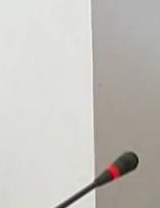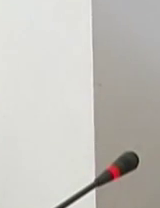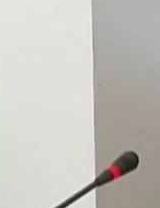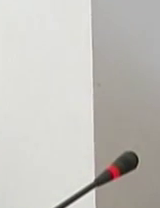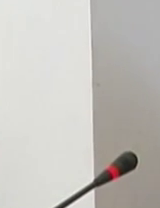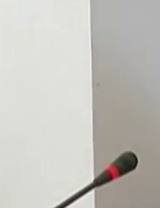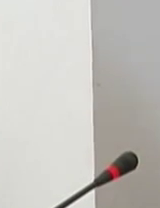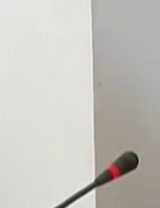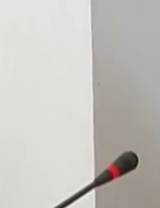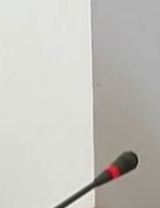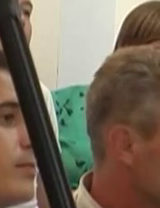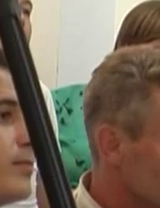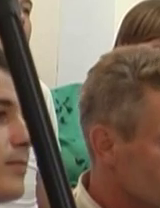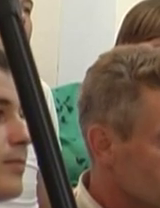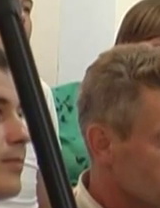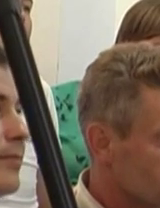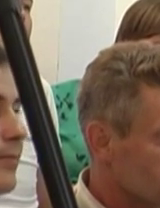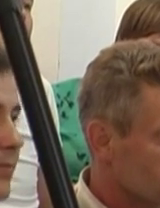звертав увагу ні на стіну і цей